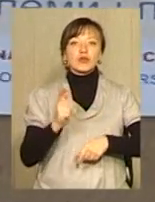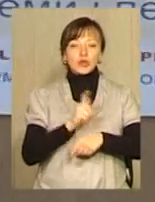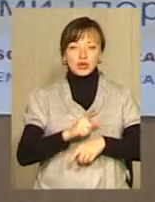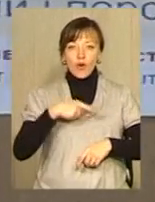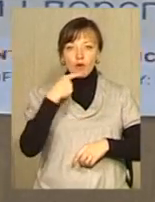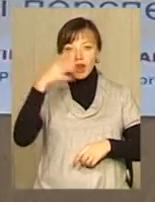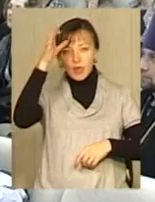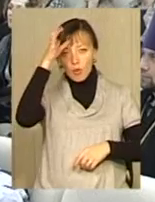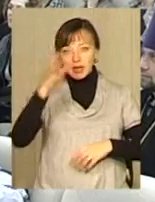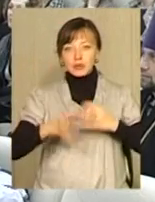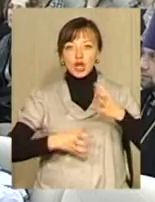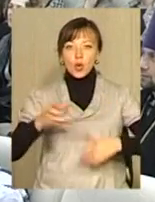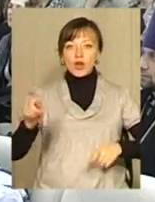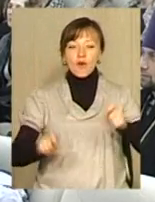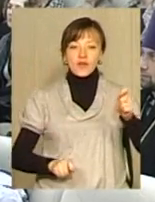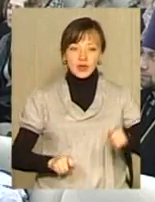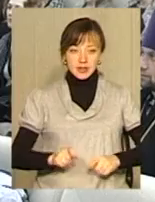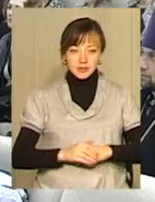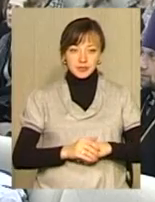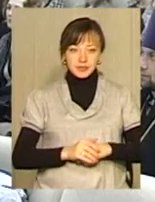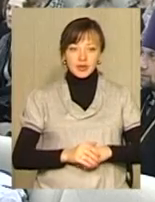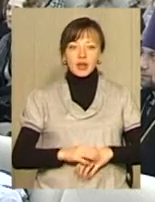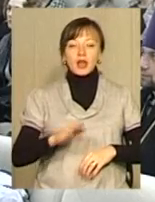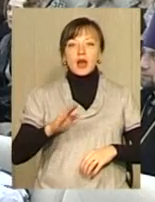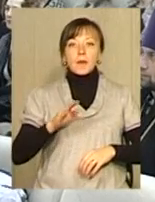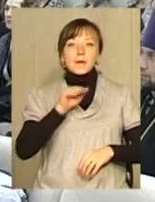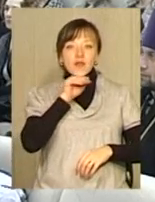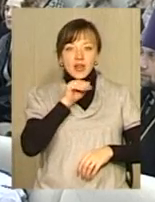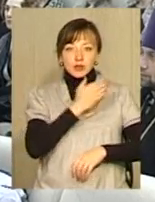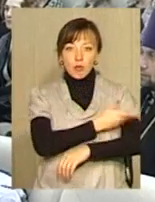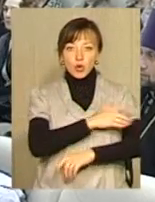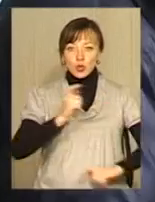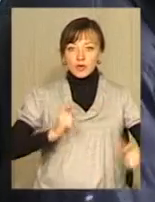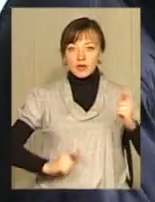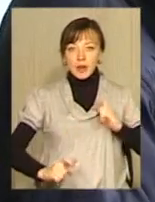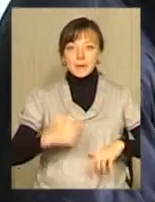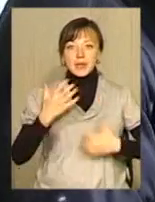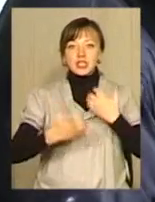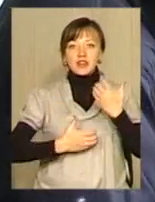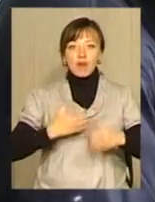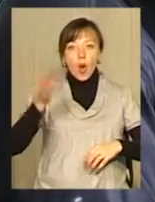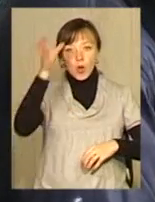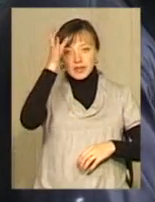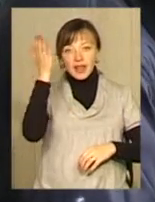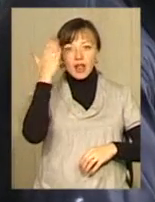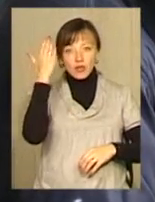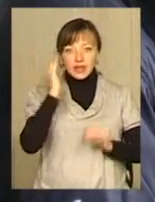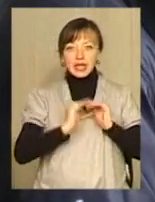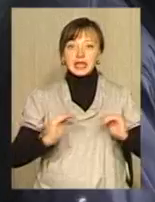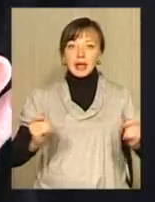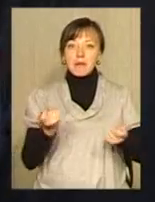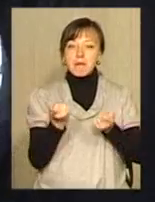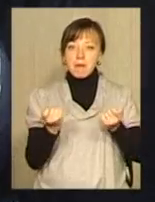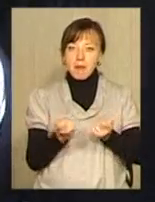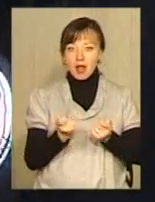науковці на міжнародній конференції. Євгенія Івона Ляска із Польського університету переймається проблемою освіти талановитих дітей, але з малозабезпечених родин.